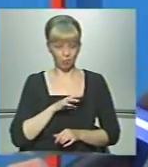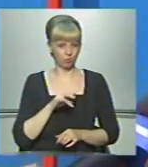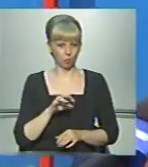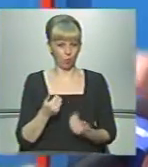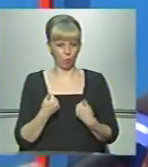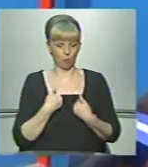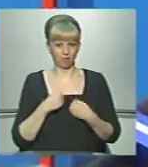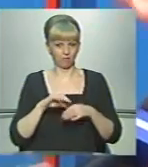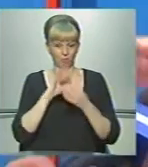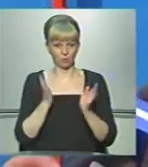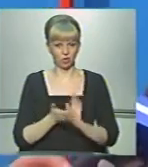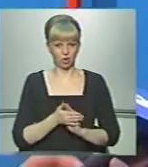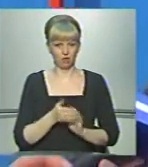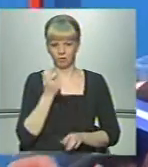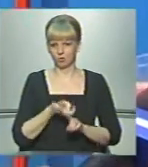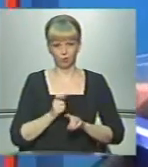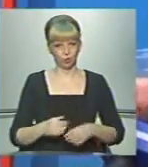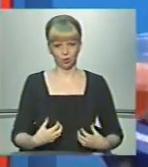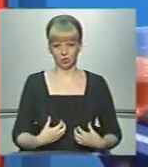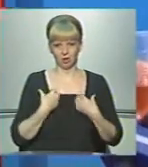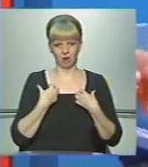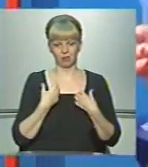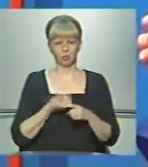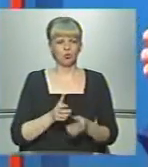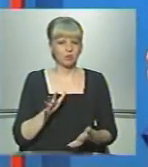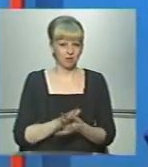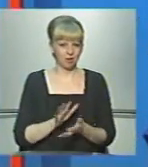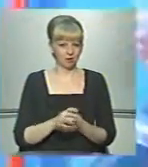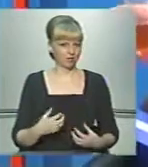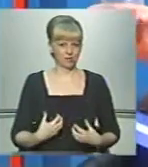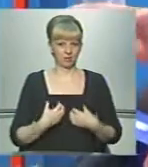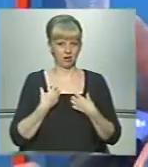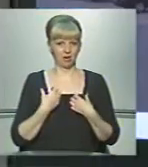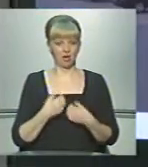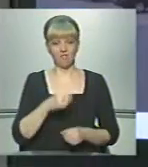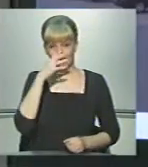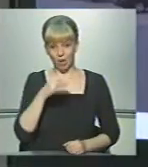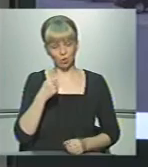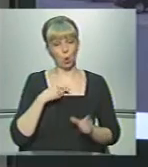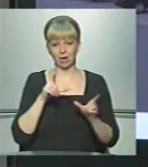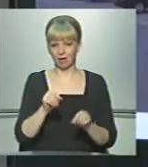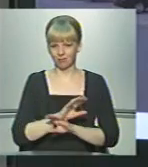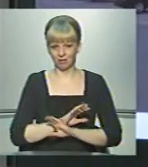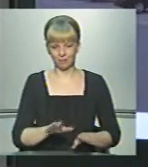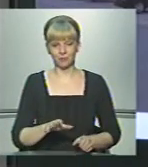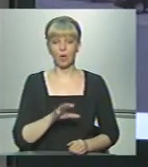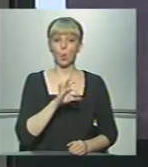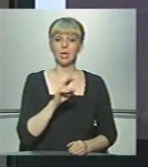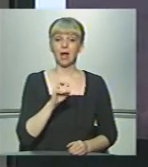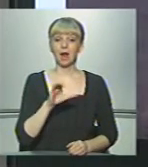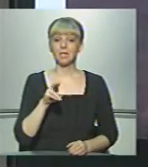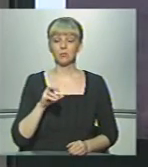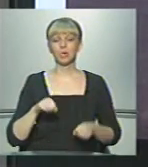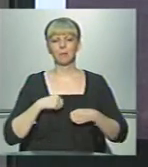мене взагалі дуже страшно, дуже грязно і дуже страшно. А в маршрутки я не їду. Втім, Олексій Каспрук